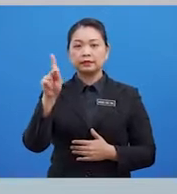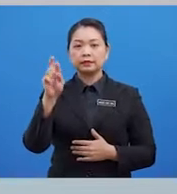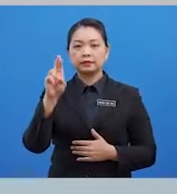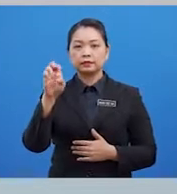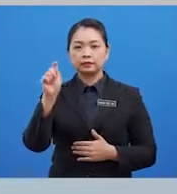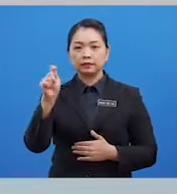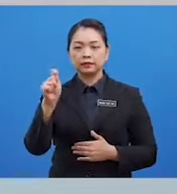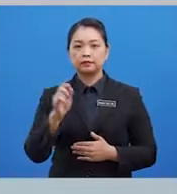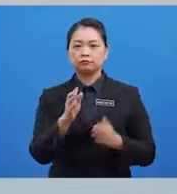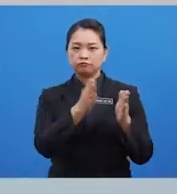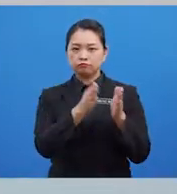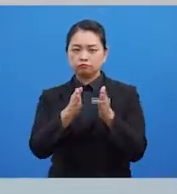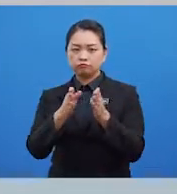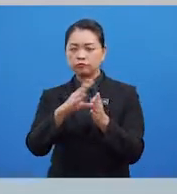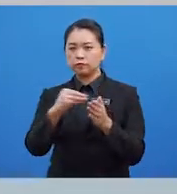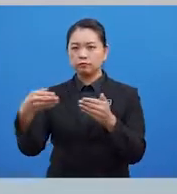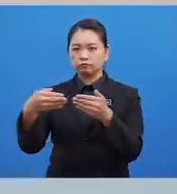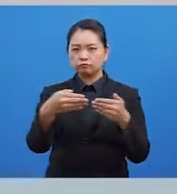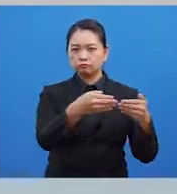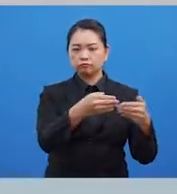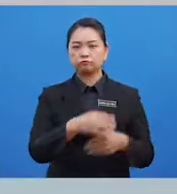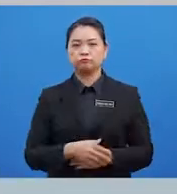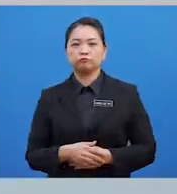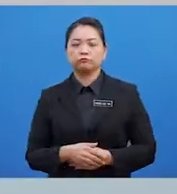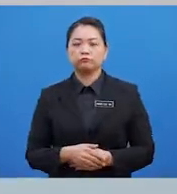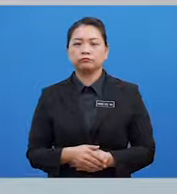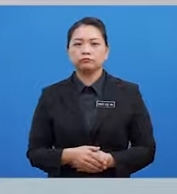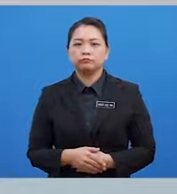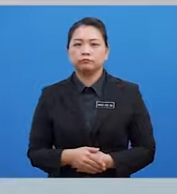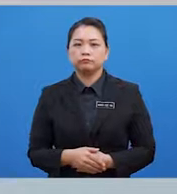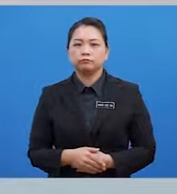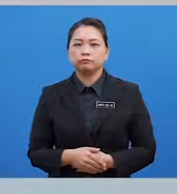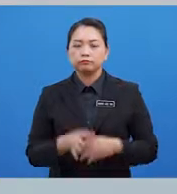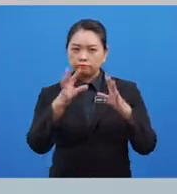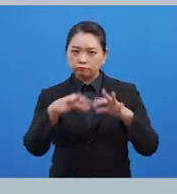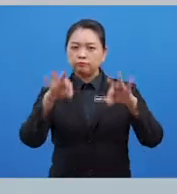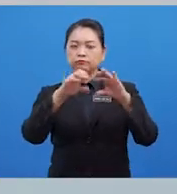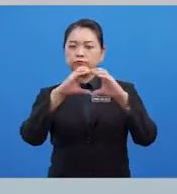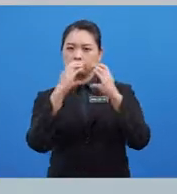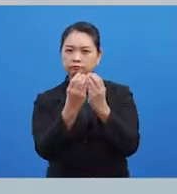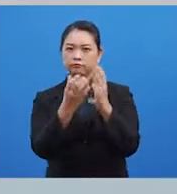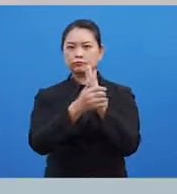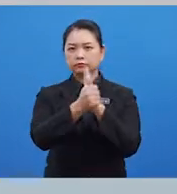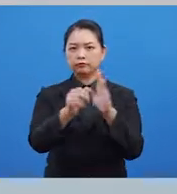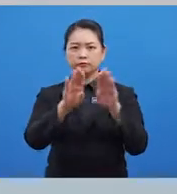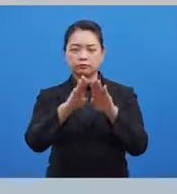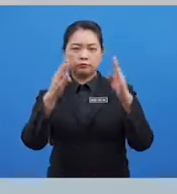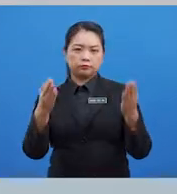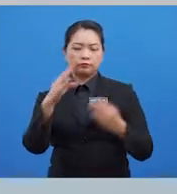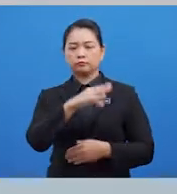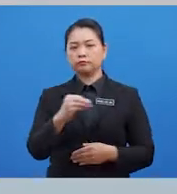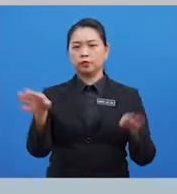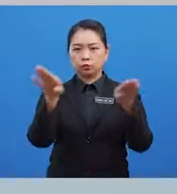Bersiri Dan Berterusan Dan Yang Ketiga Memerihal Klasifikasi Kemahiran